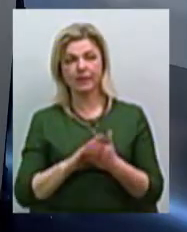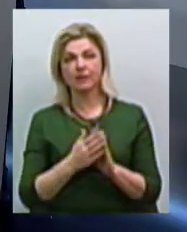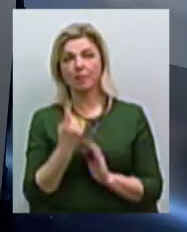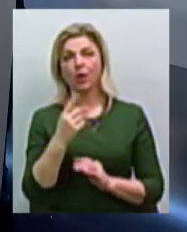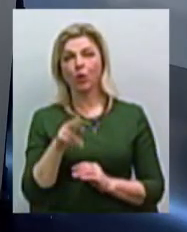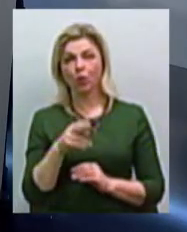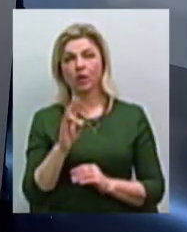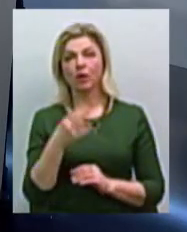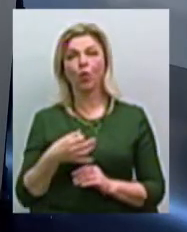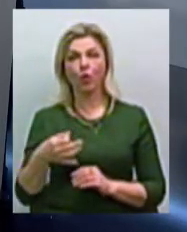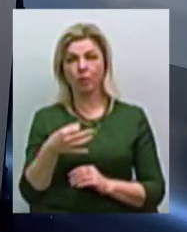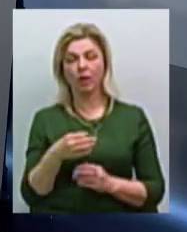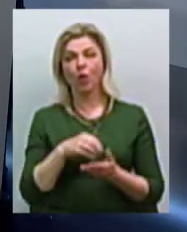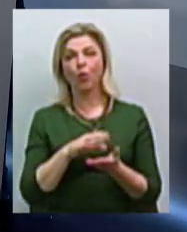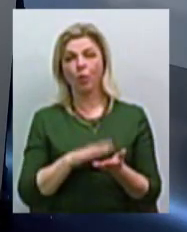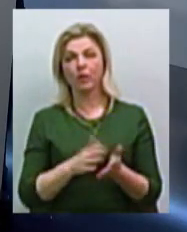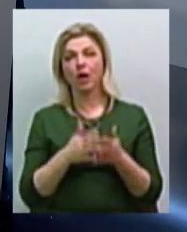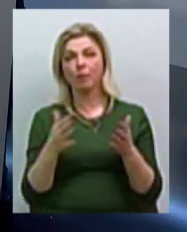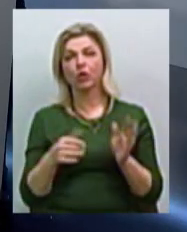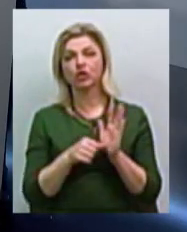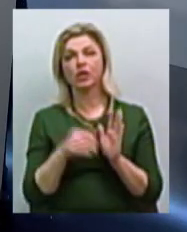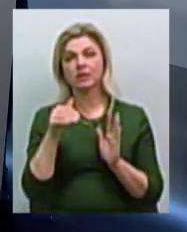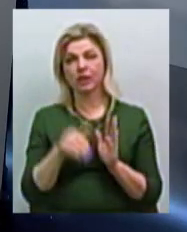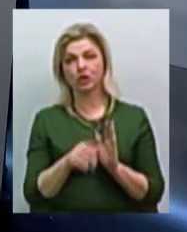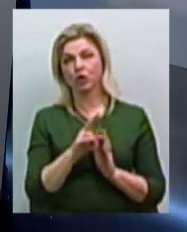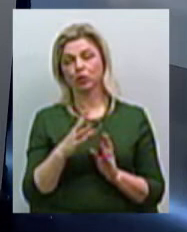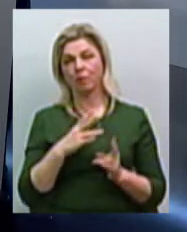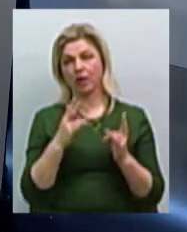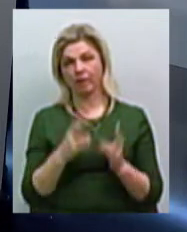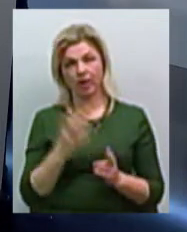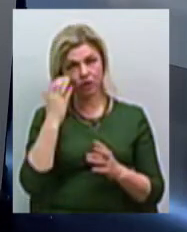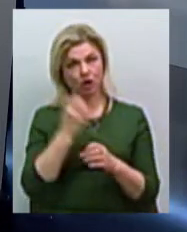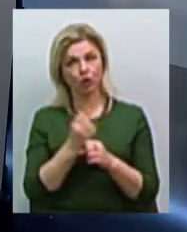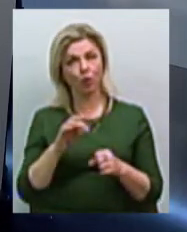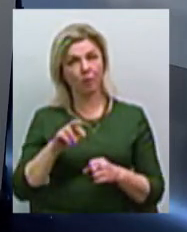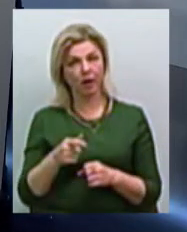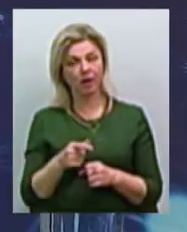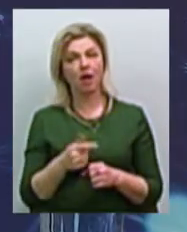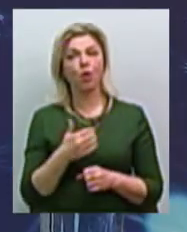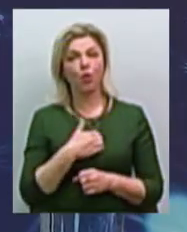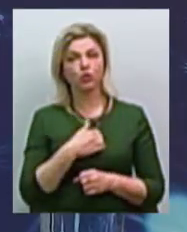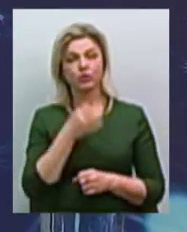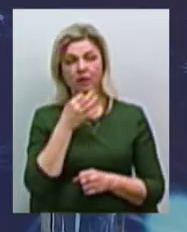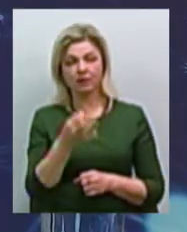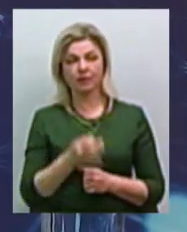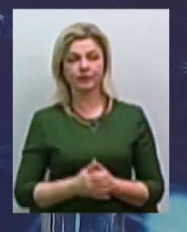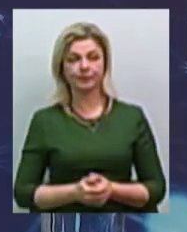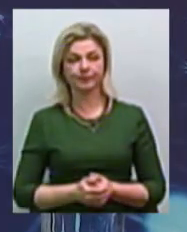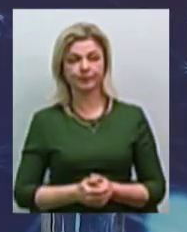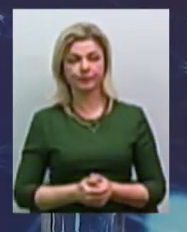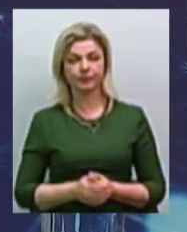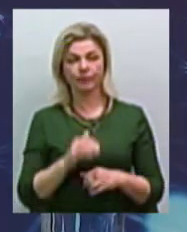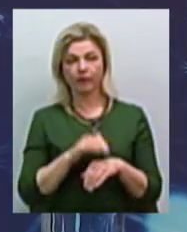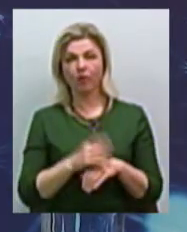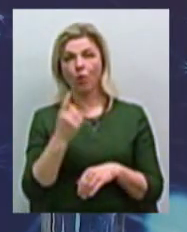Миколаївській області перебуває на обліку більше 6 тисяч осіб, які постраждали внаслідок Чорнобильської катастрофи. Я хочу сказати, що фактично